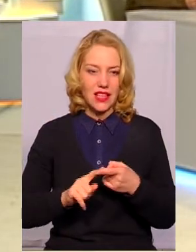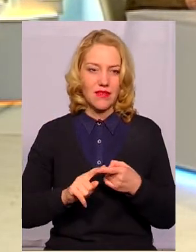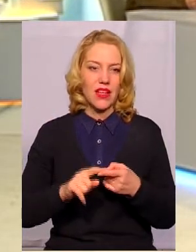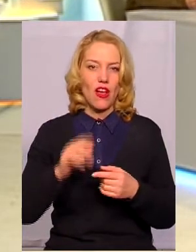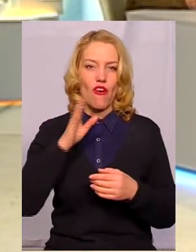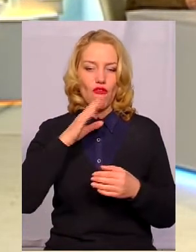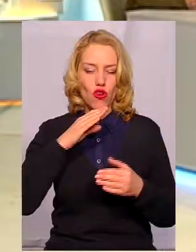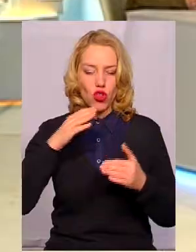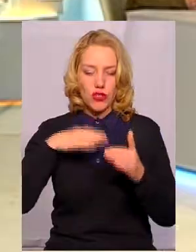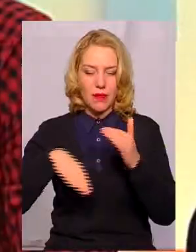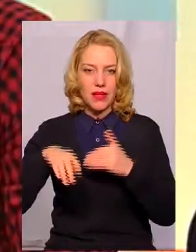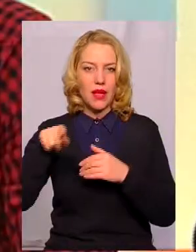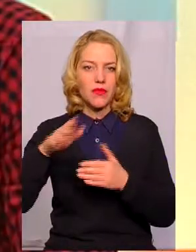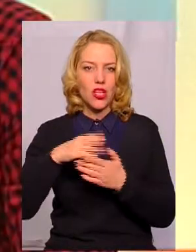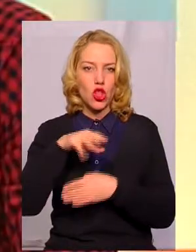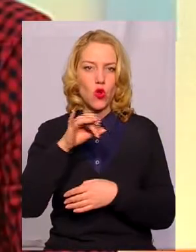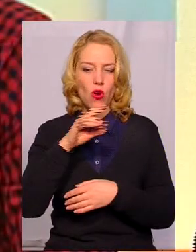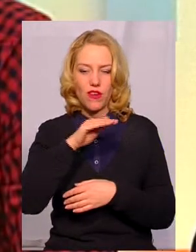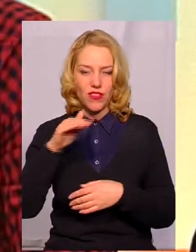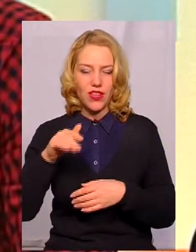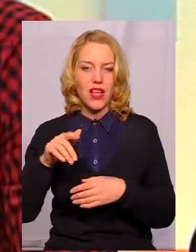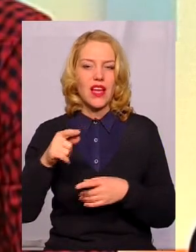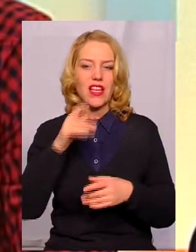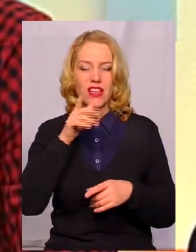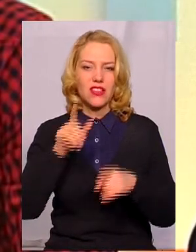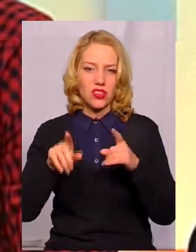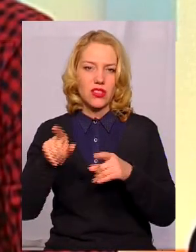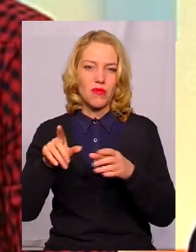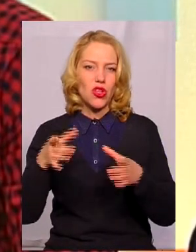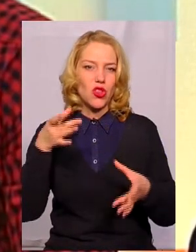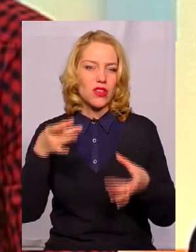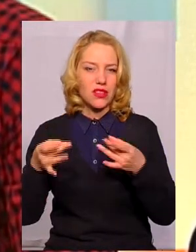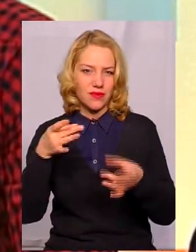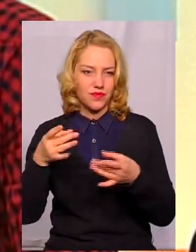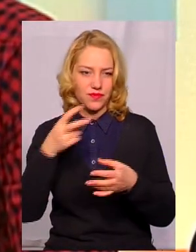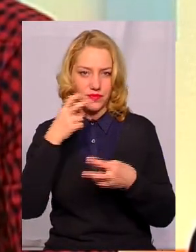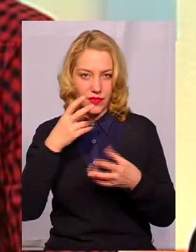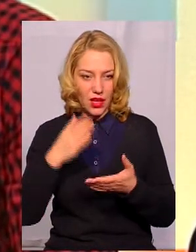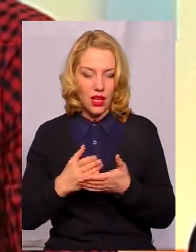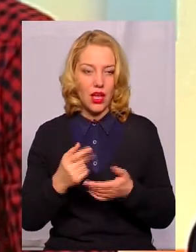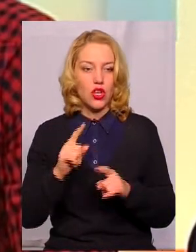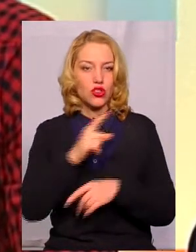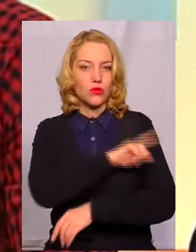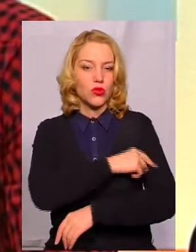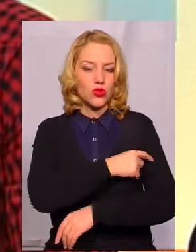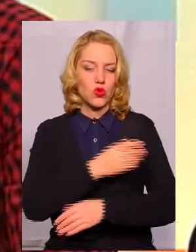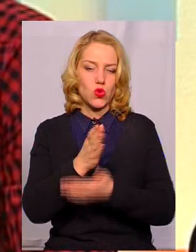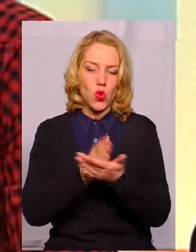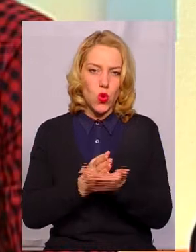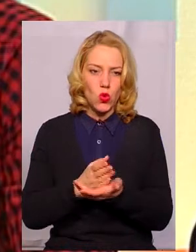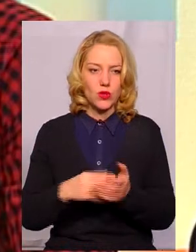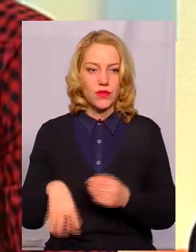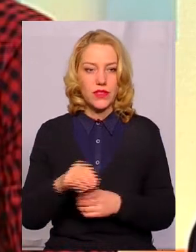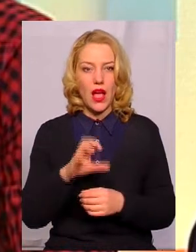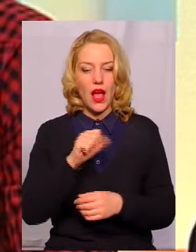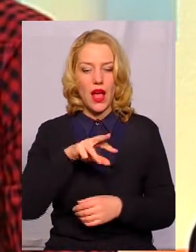Хімічні процеси, які впливають. Тобто, так. Тому що, чому насторожує особливо спеціалістів, Держпродспоживслужби, санітарних служб,